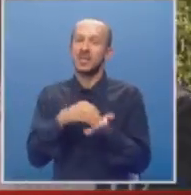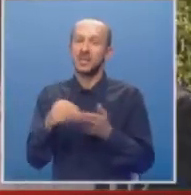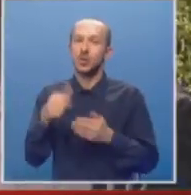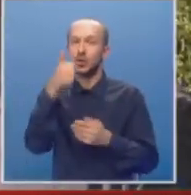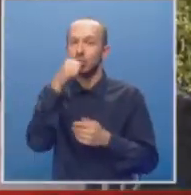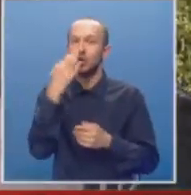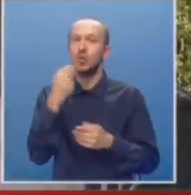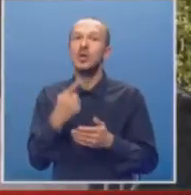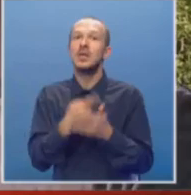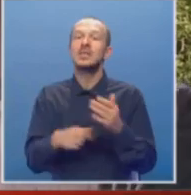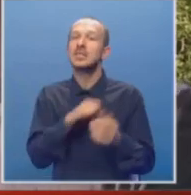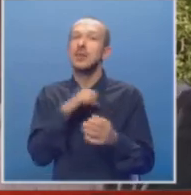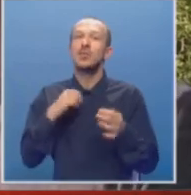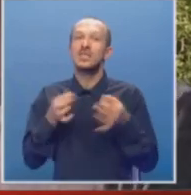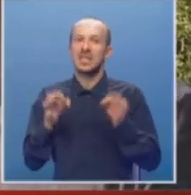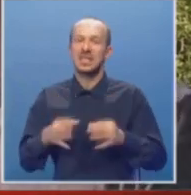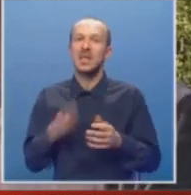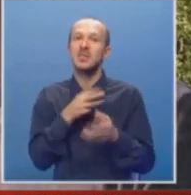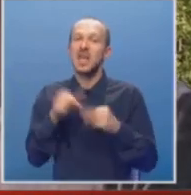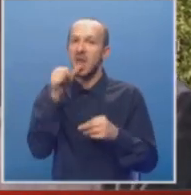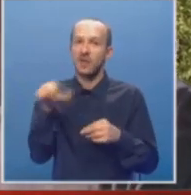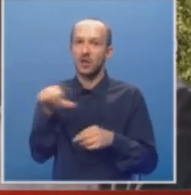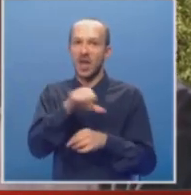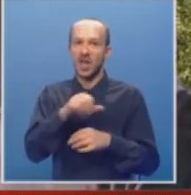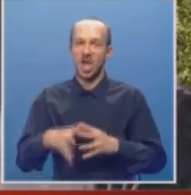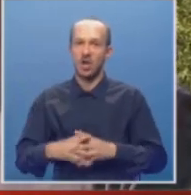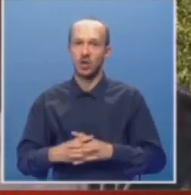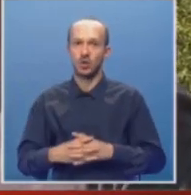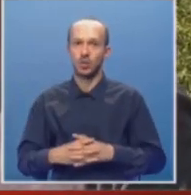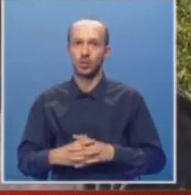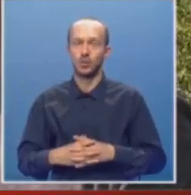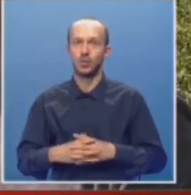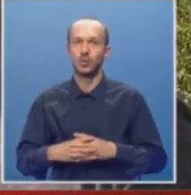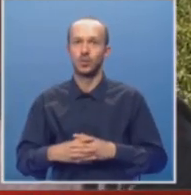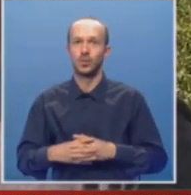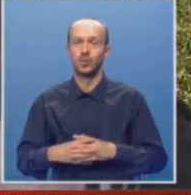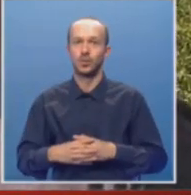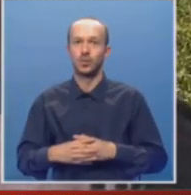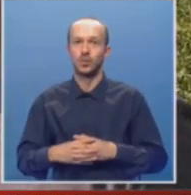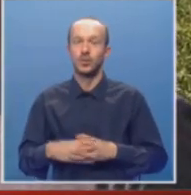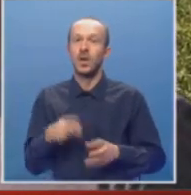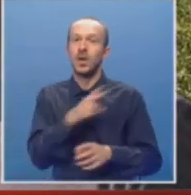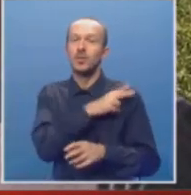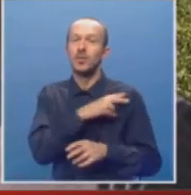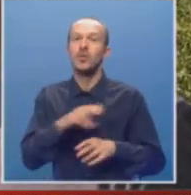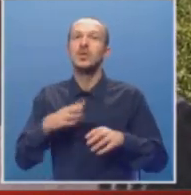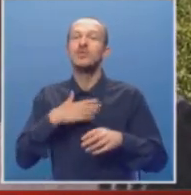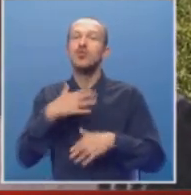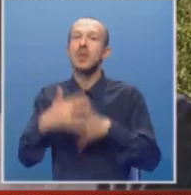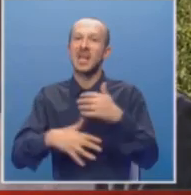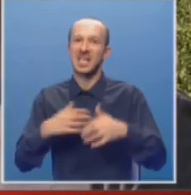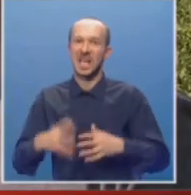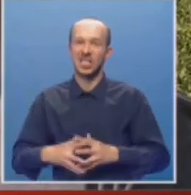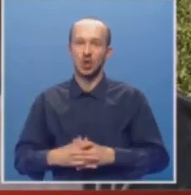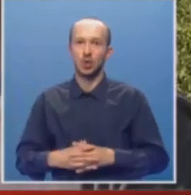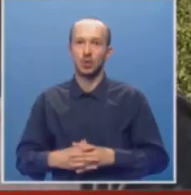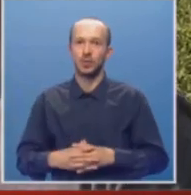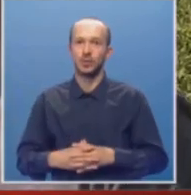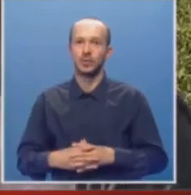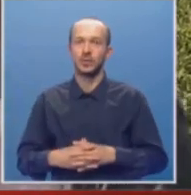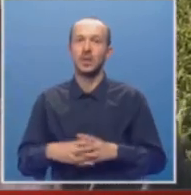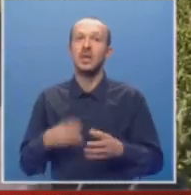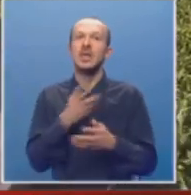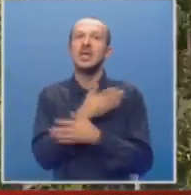Šta ćemo izvoditi, samo sistem. Za navodnjavanje imamo svoju mehanizaciju, za